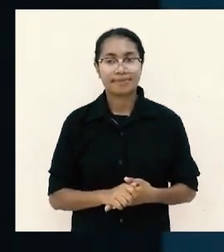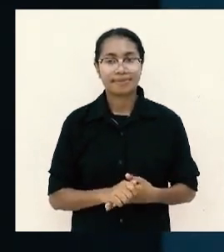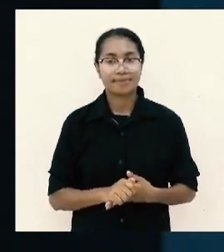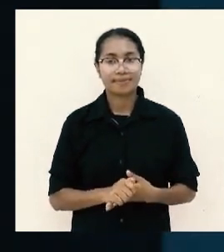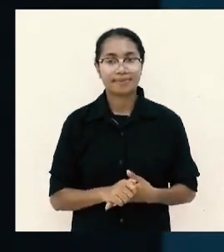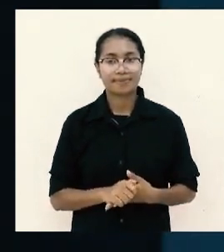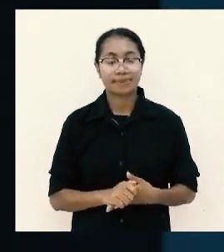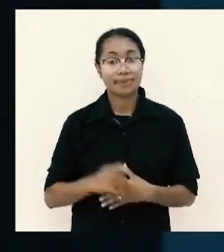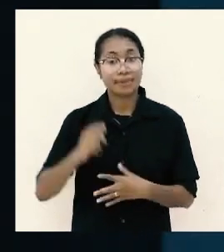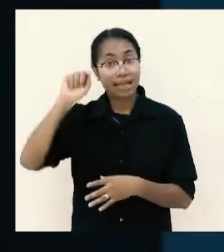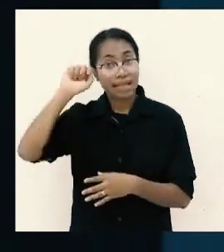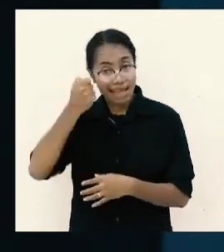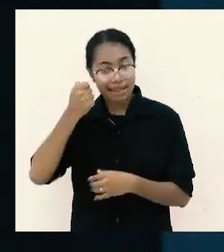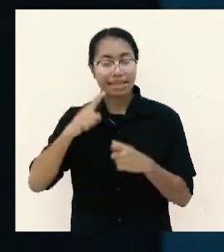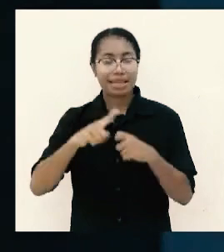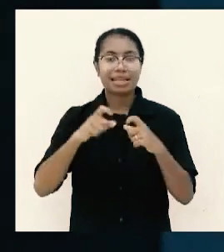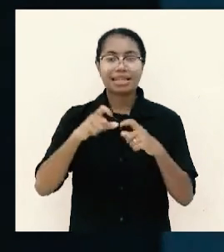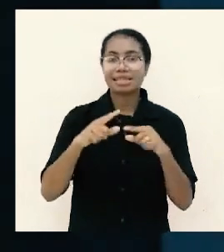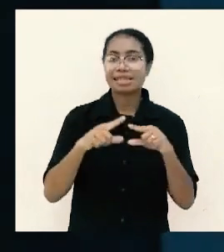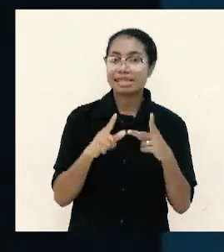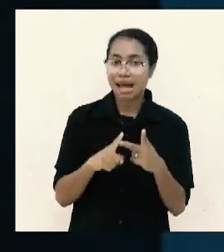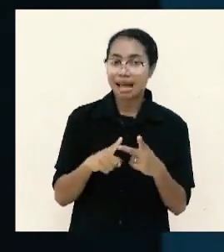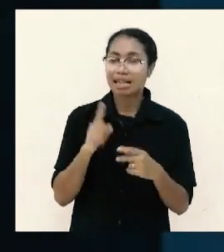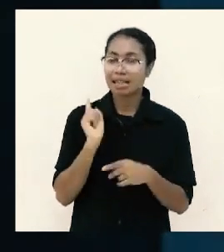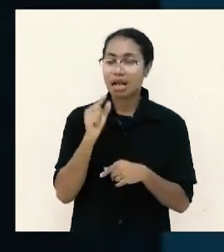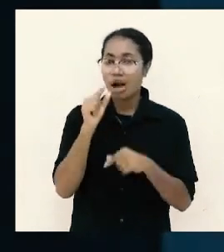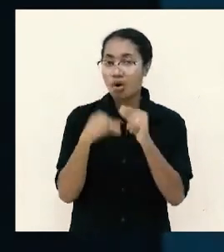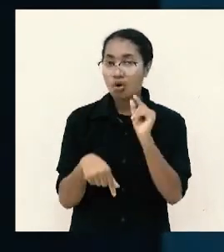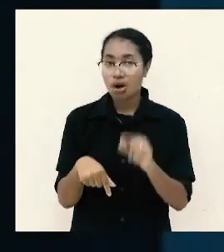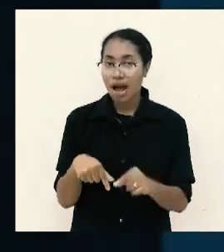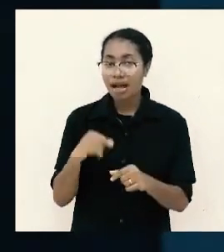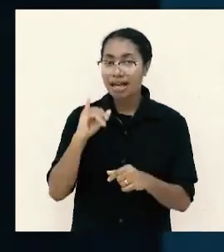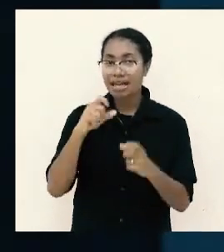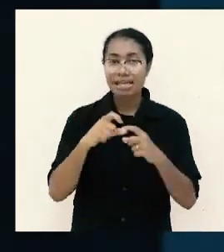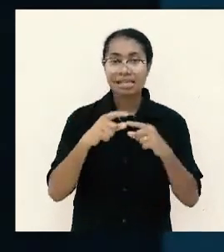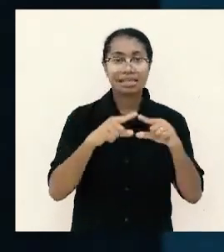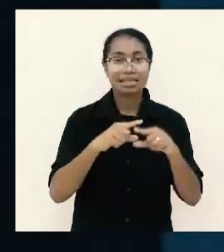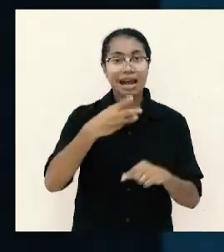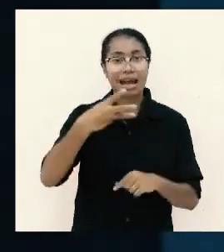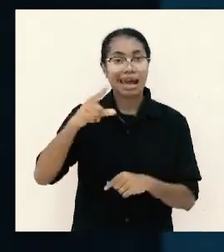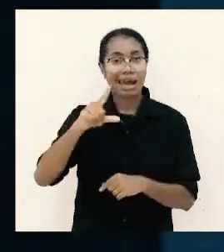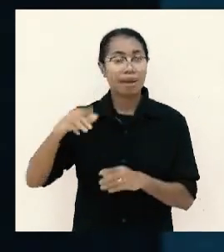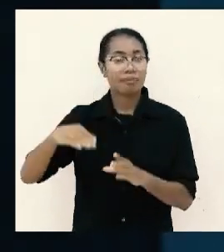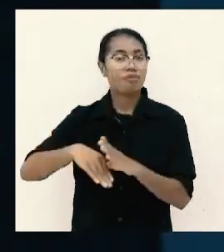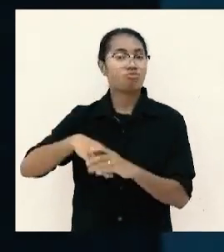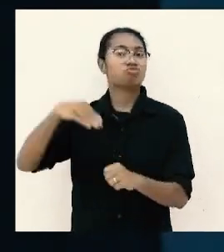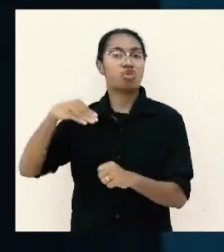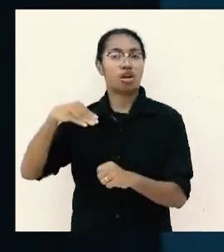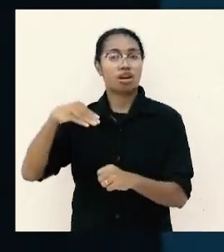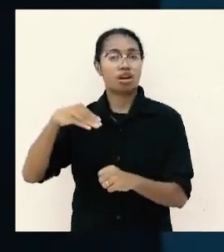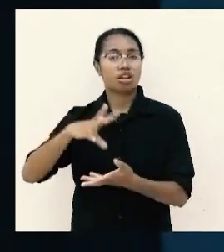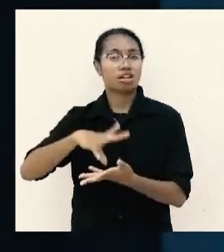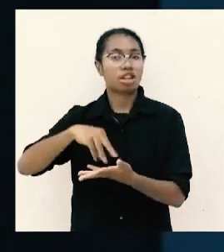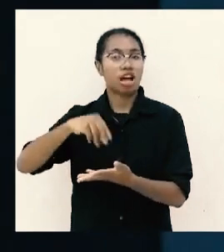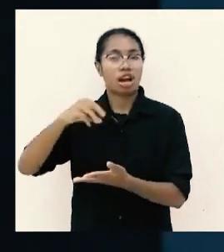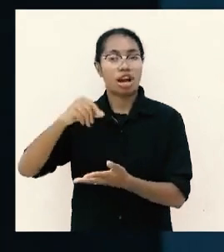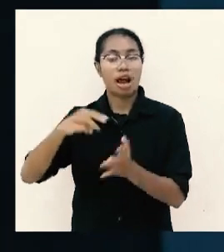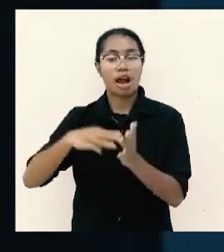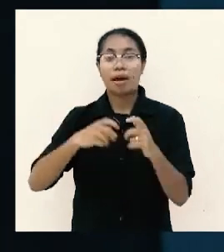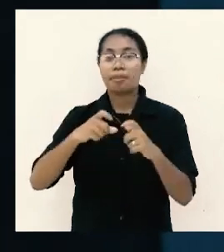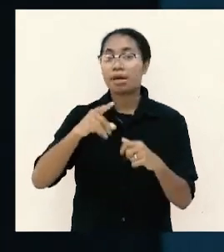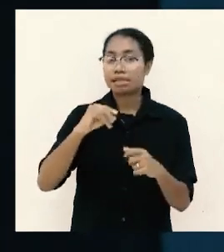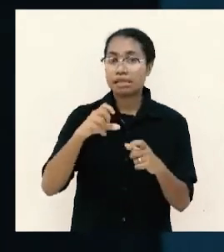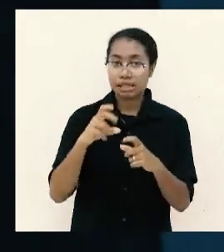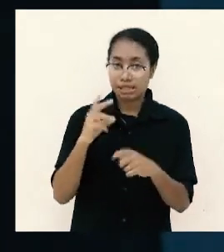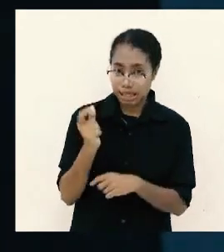ingatlah kisah ketika orang Israel mau keluar dari Mesir mereka sudah diperbudak lama